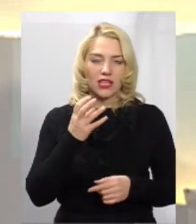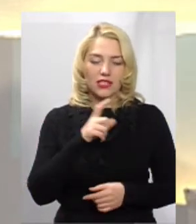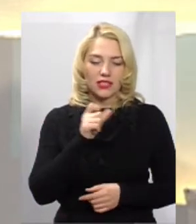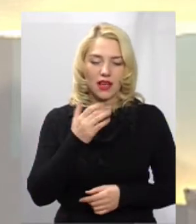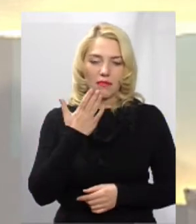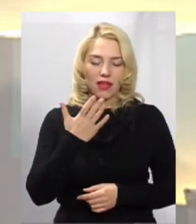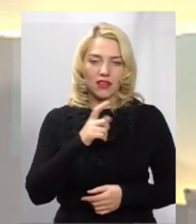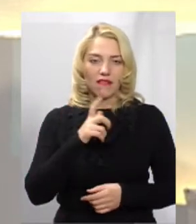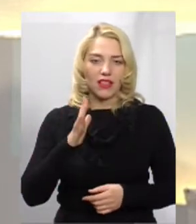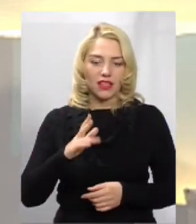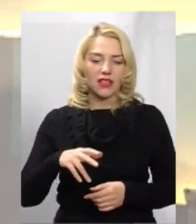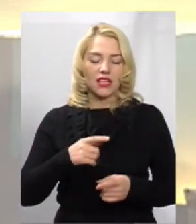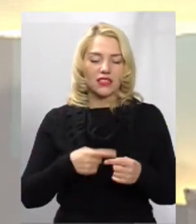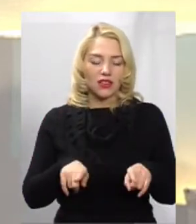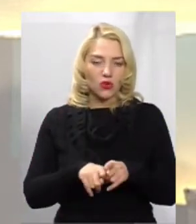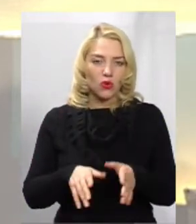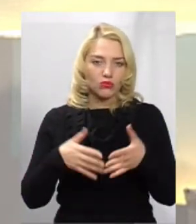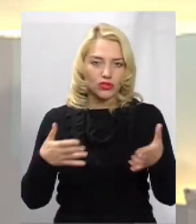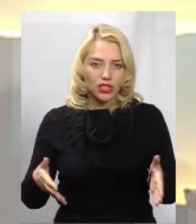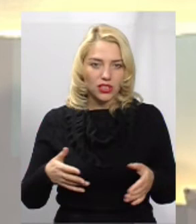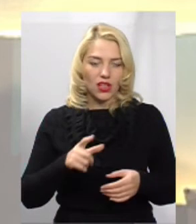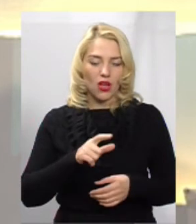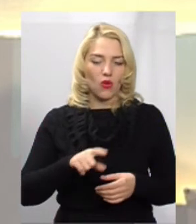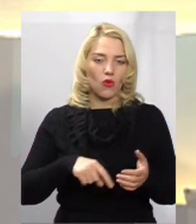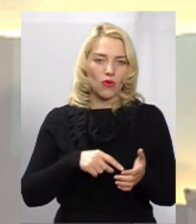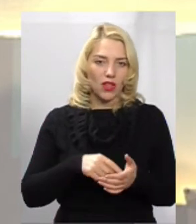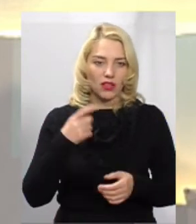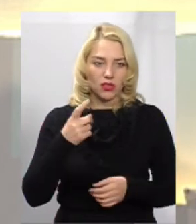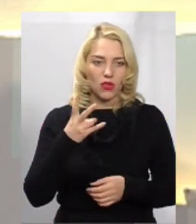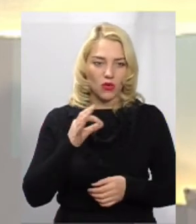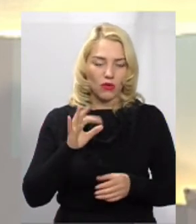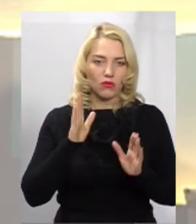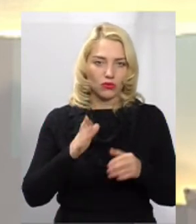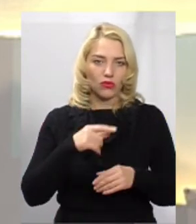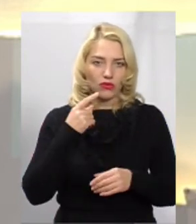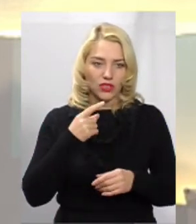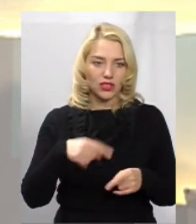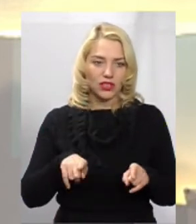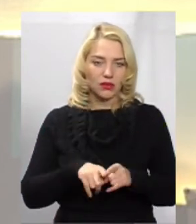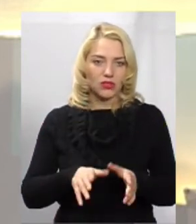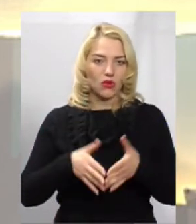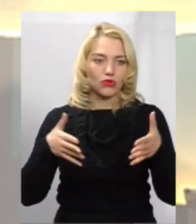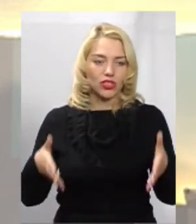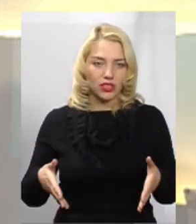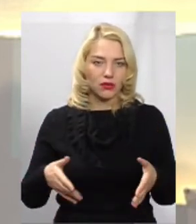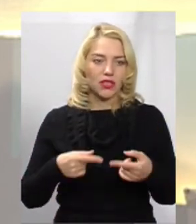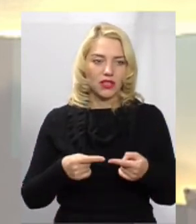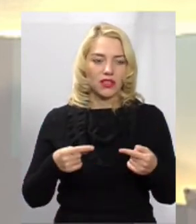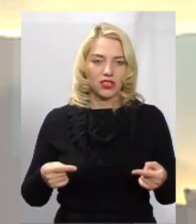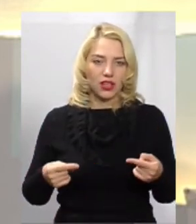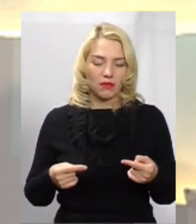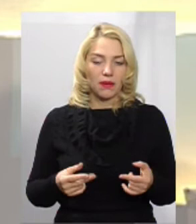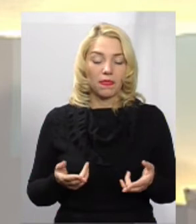житлово-коммунального господарства. Тому буду говорити такими дуже обширними якимись речами.